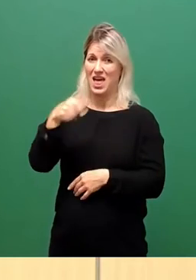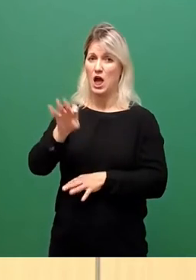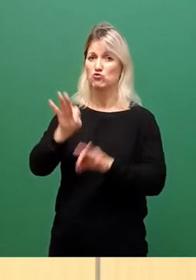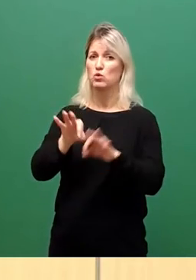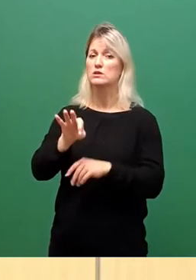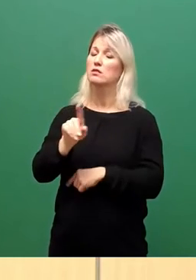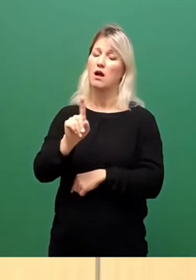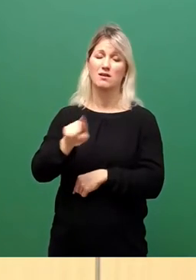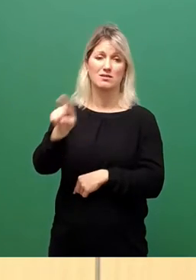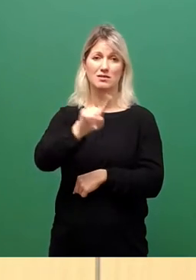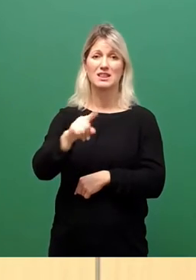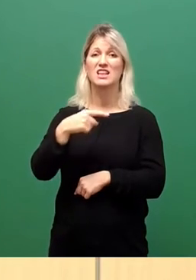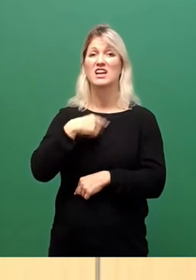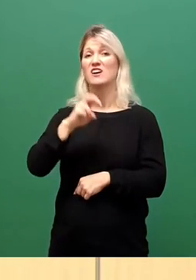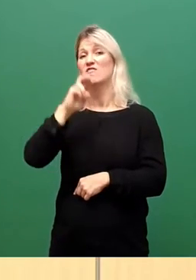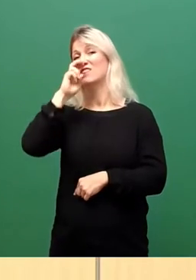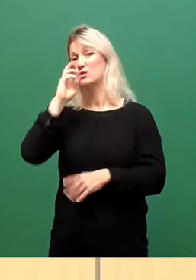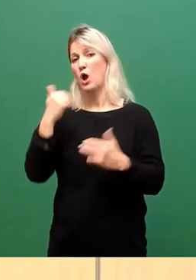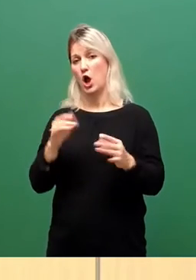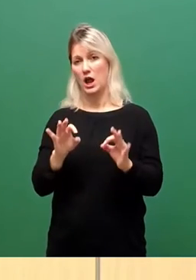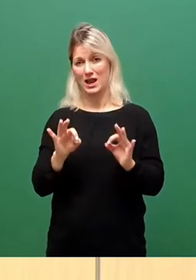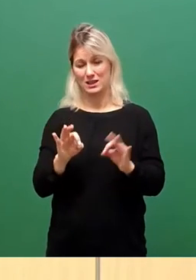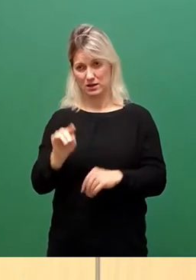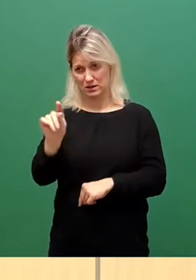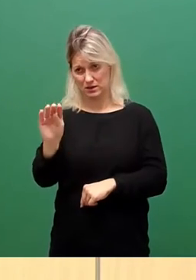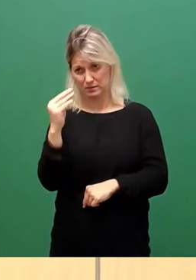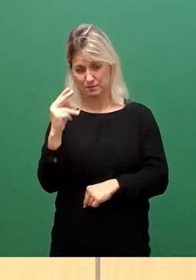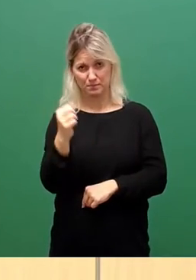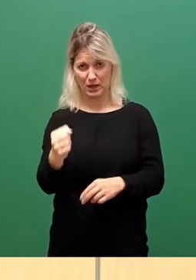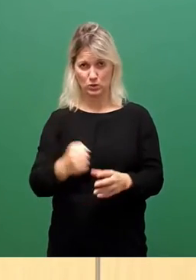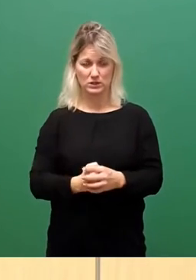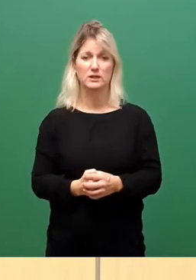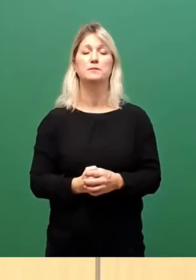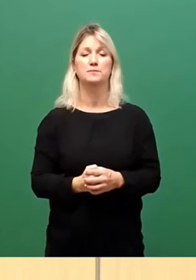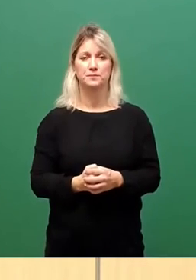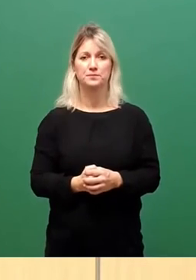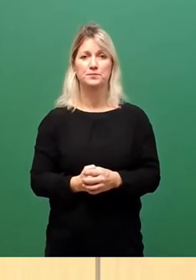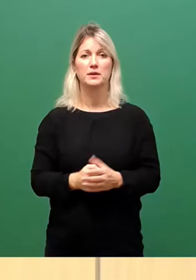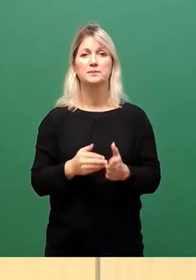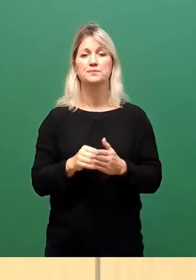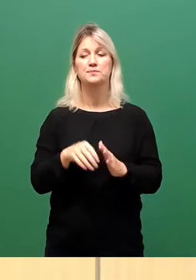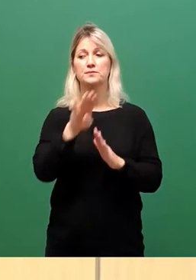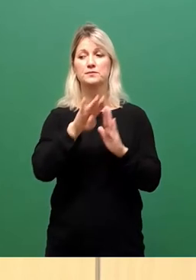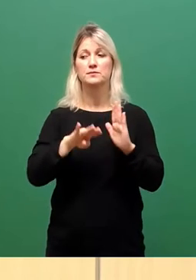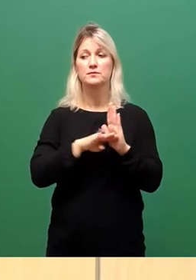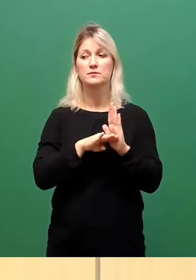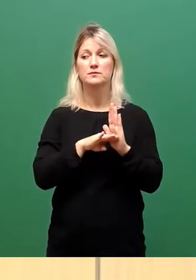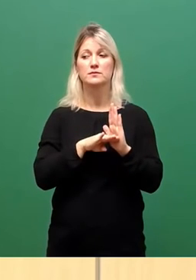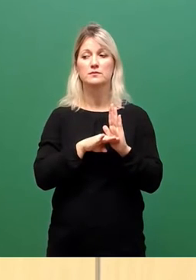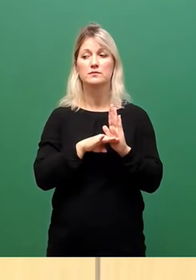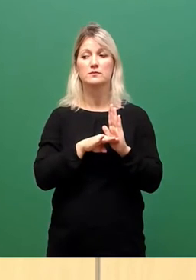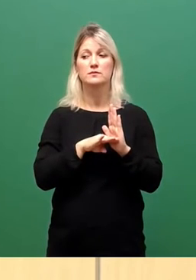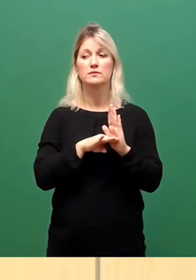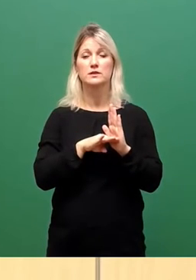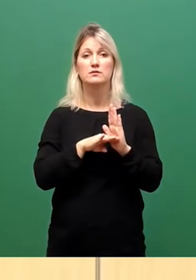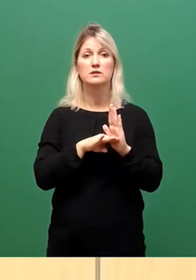ich probiere es heute. Genau, weiter. Leitbild vorlesen steht bei mir, Leitbild